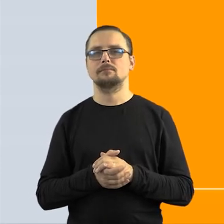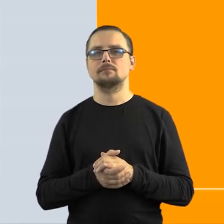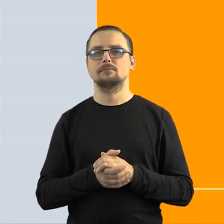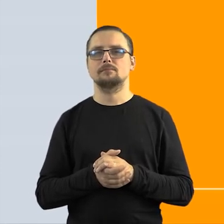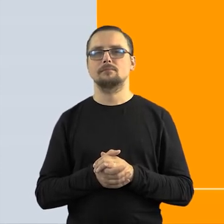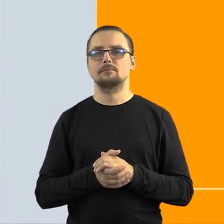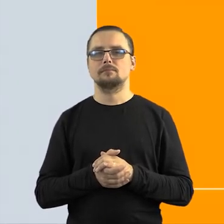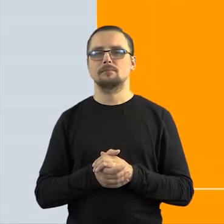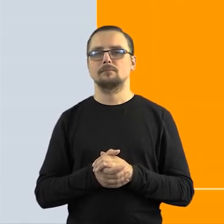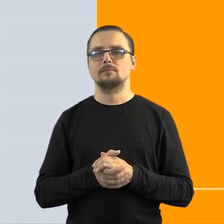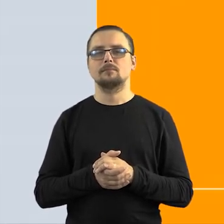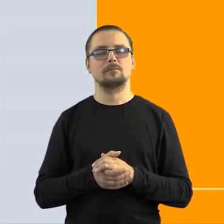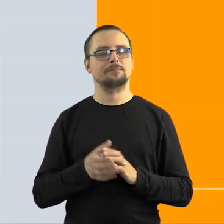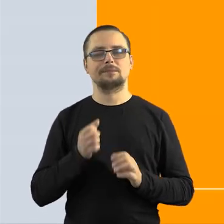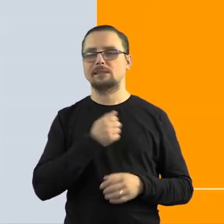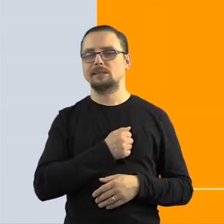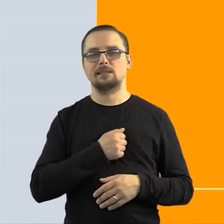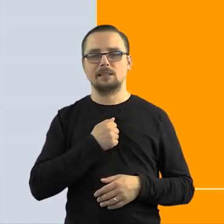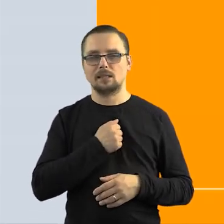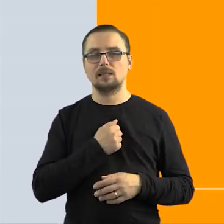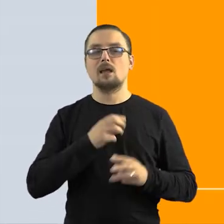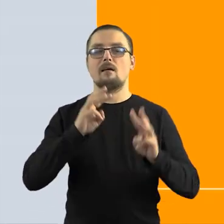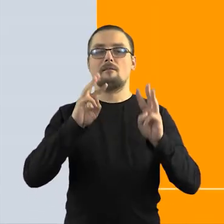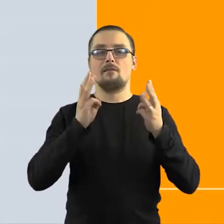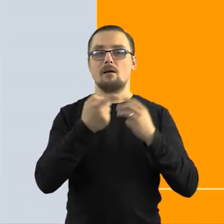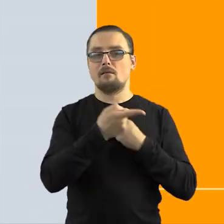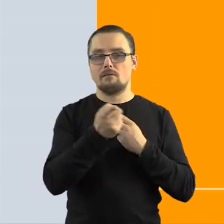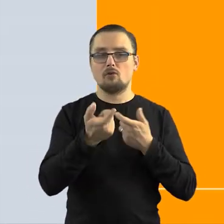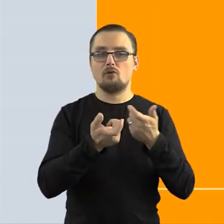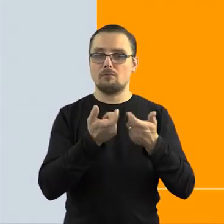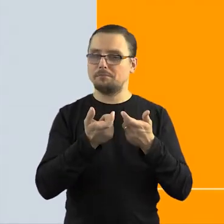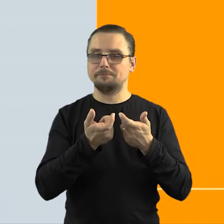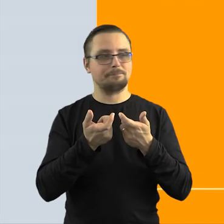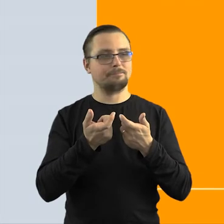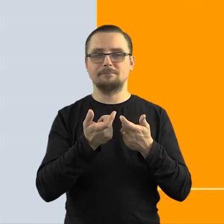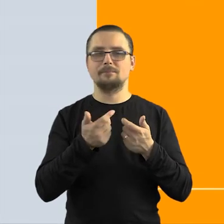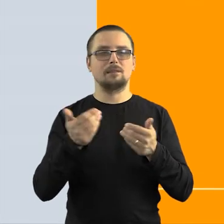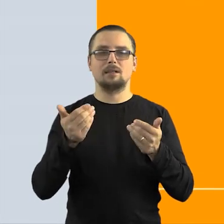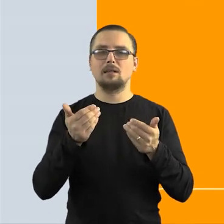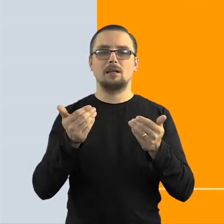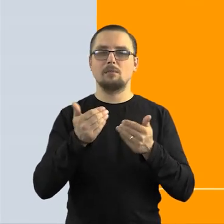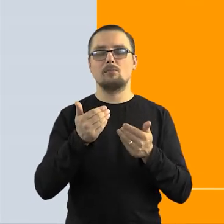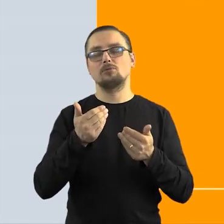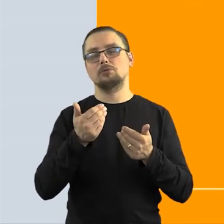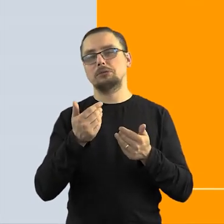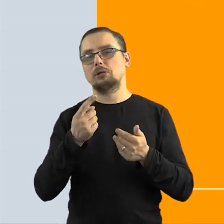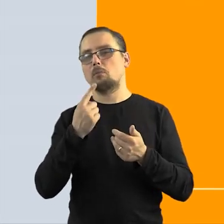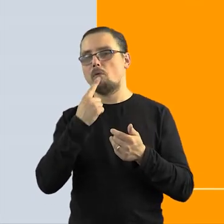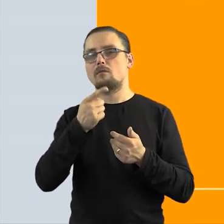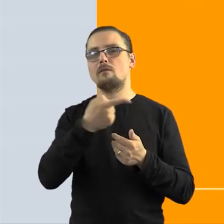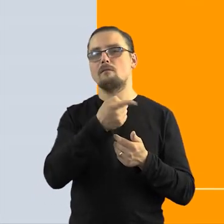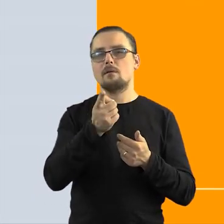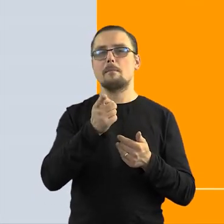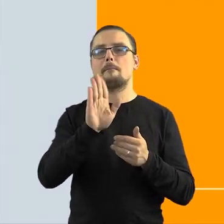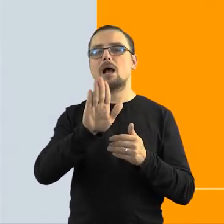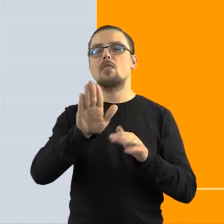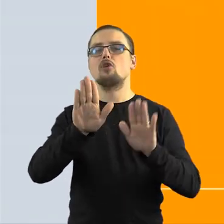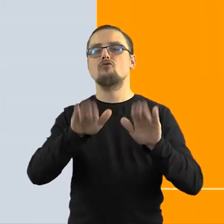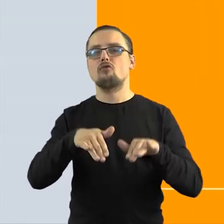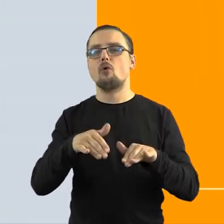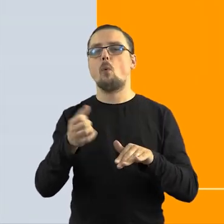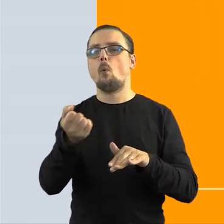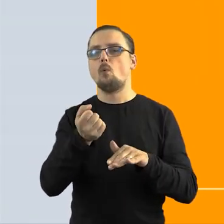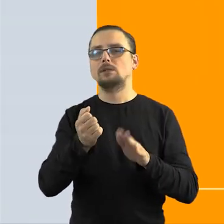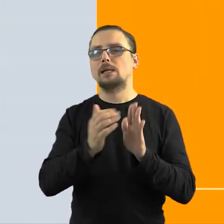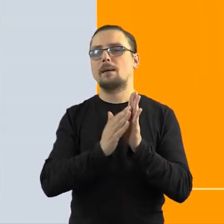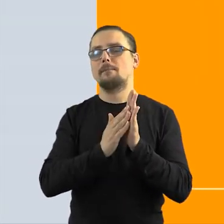Więc tak jak mówię, niestety przy prowadzeniu warsztatów nie mogą Państwo się powoływać na dozwolony użytek edukacyjny, coś